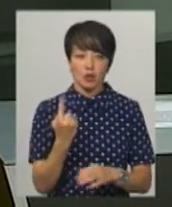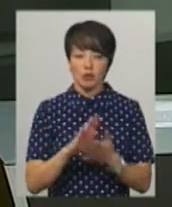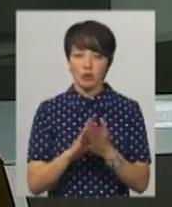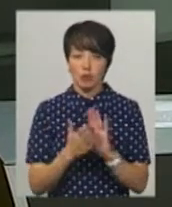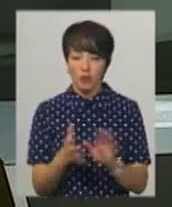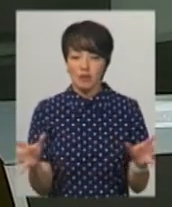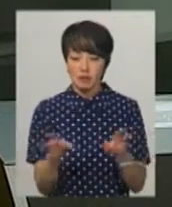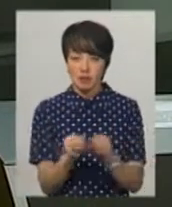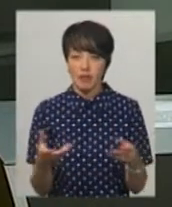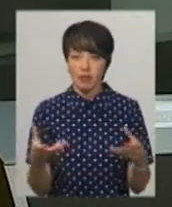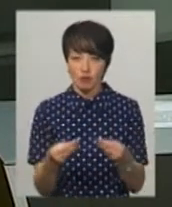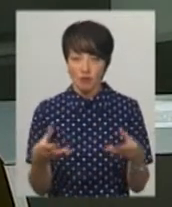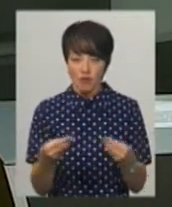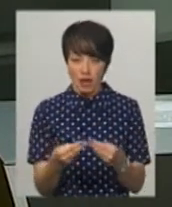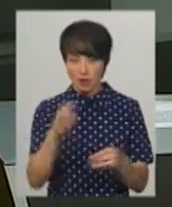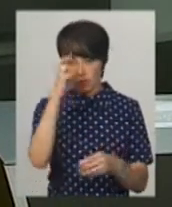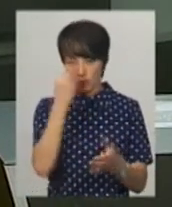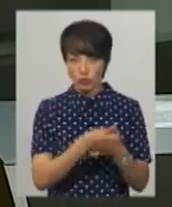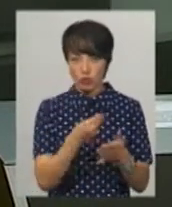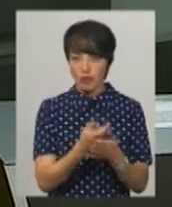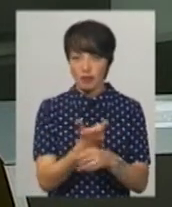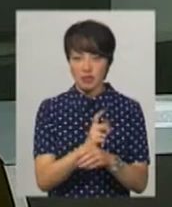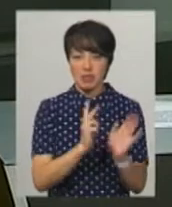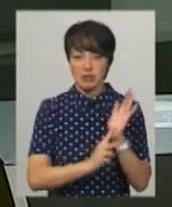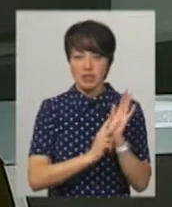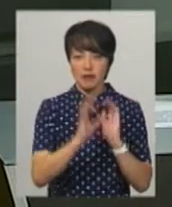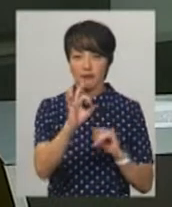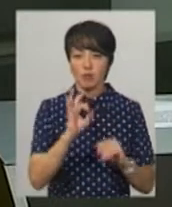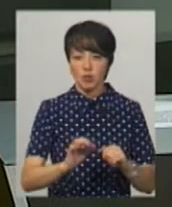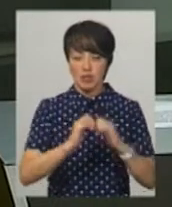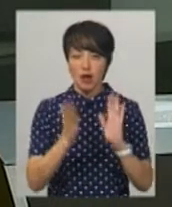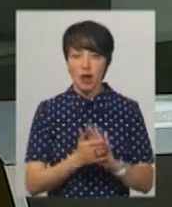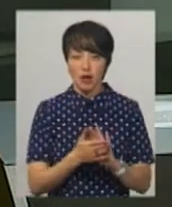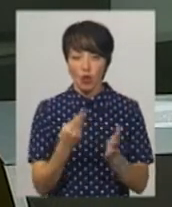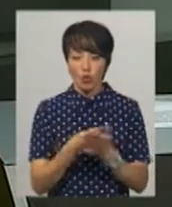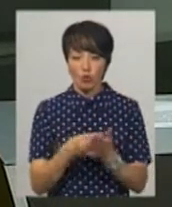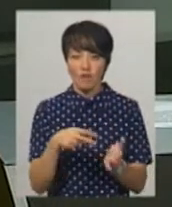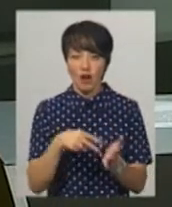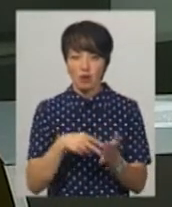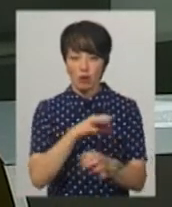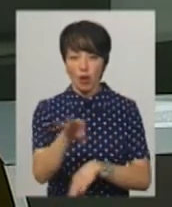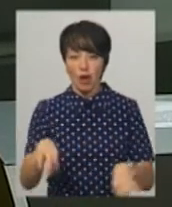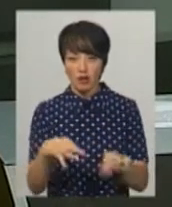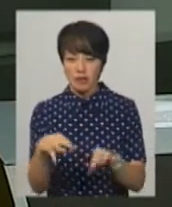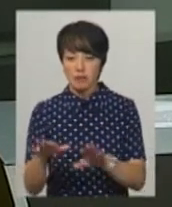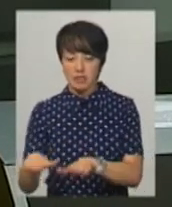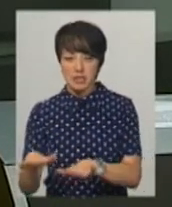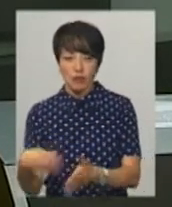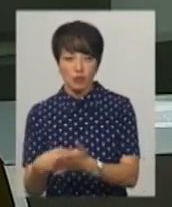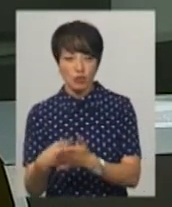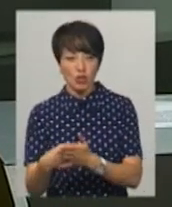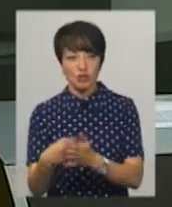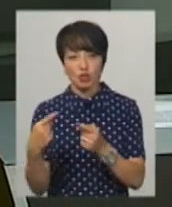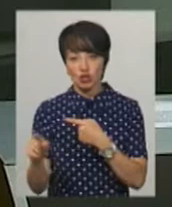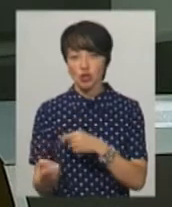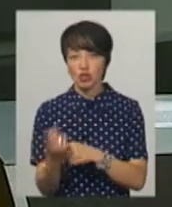співфінансування. Із державного бюджету не більше 70% загальної кошторисної вартісті проєкту, з місцевих бюджетів